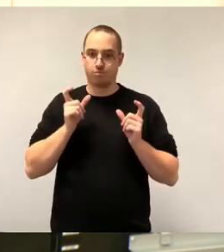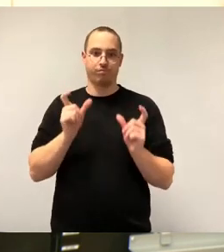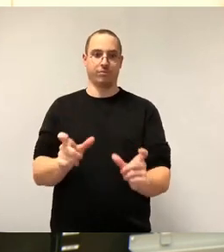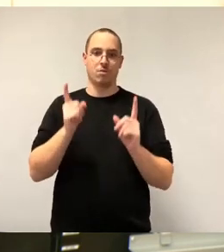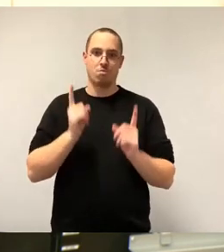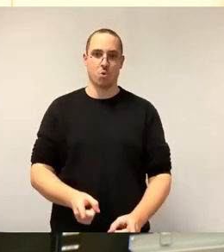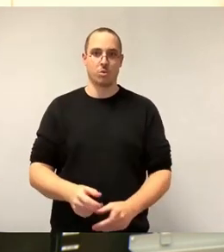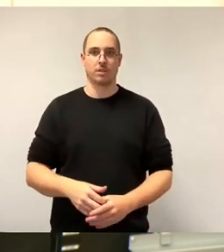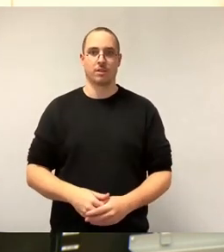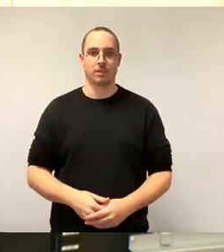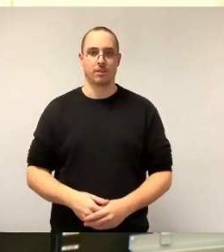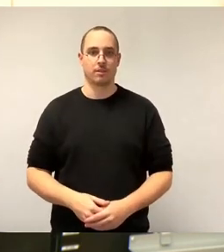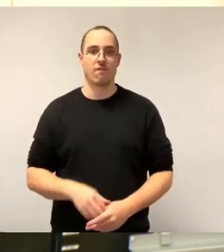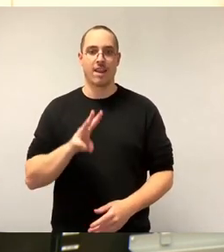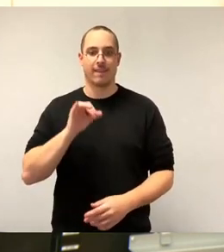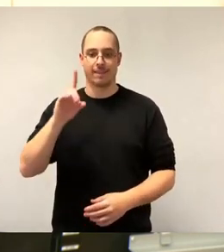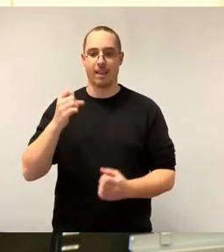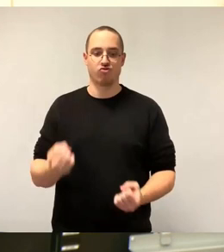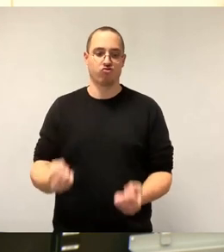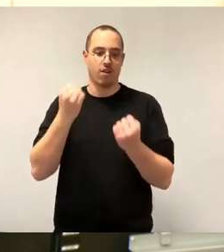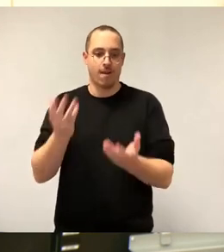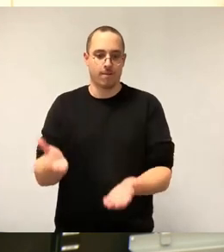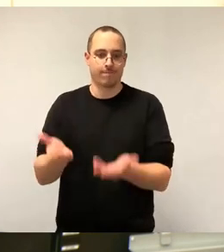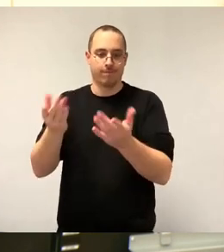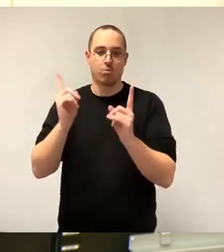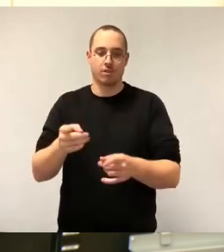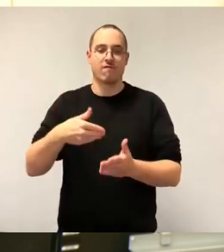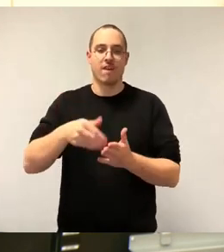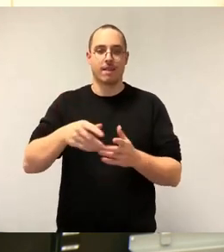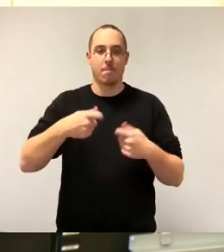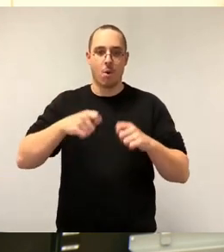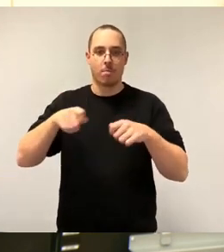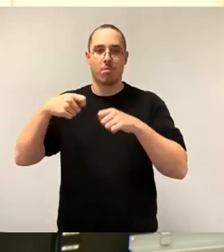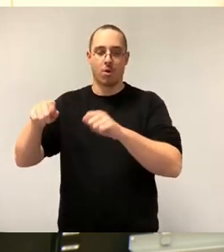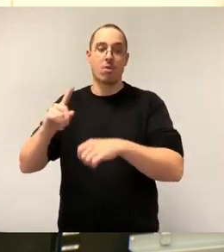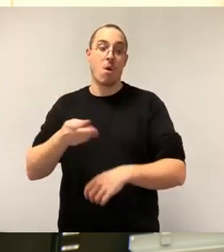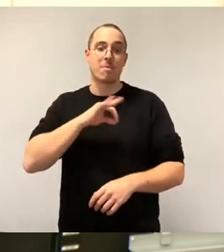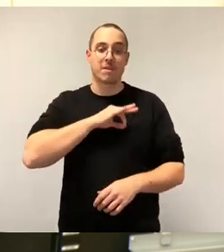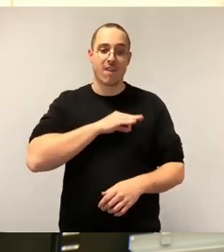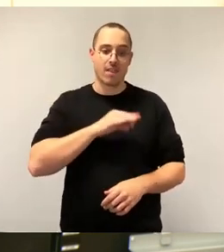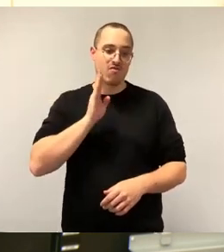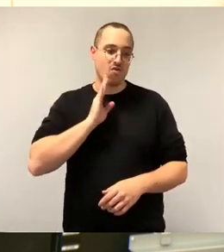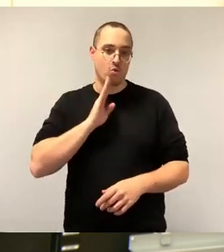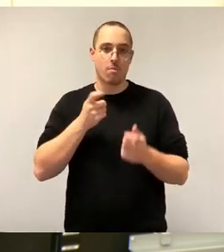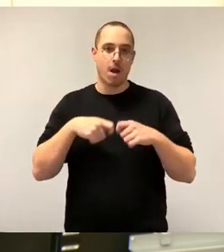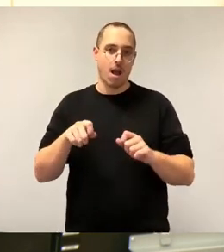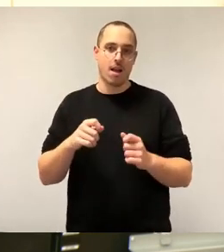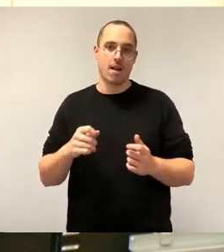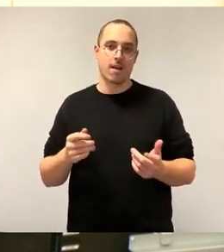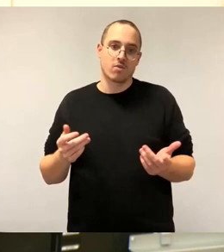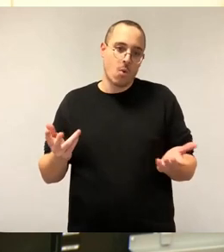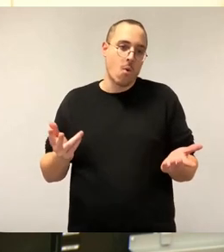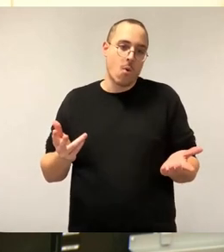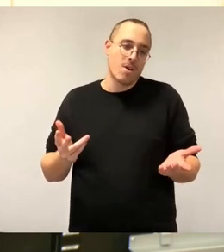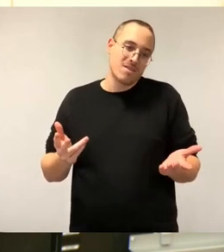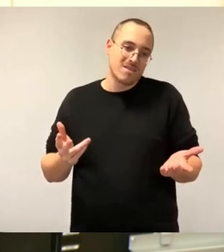gestärkt werden, sie muss weiterbauen, gerade auch, weil der private Wohnungsmarkt im derzeitigen wirtschaftlichen Umfeld, Herr Schulze, Herr